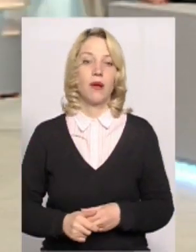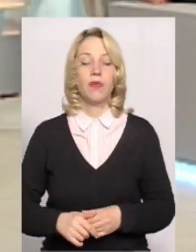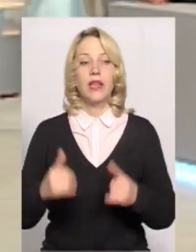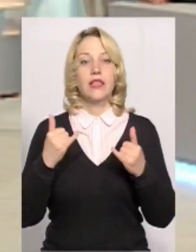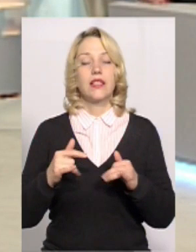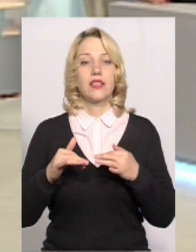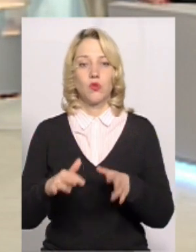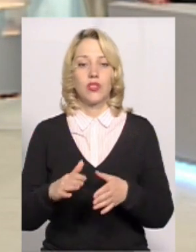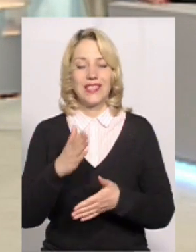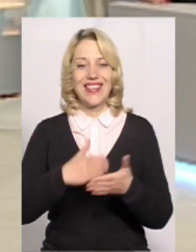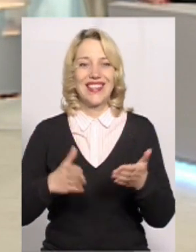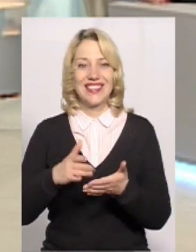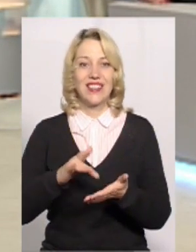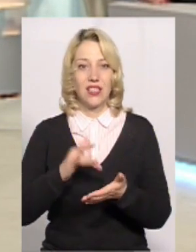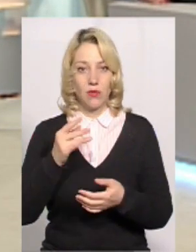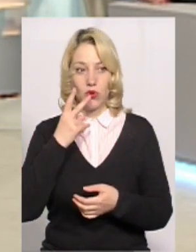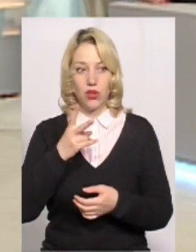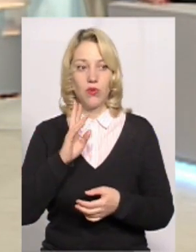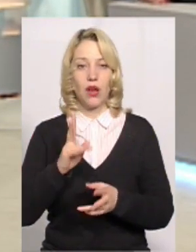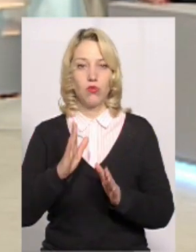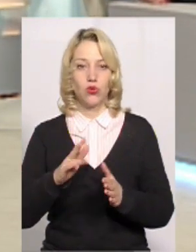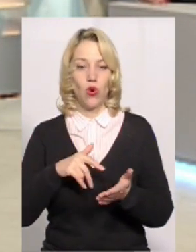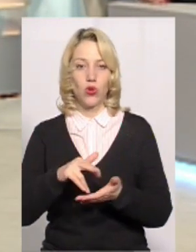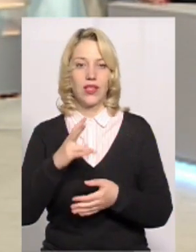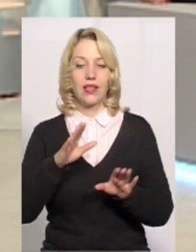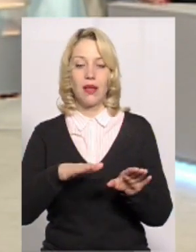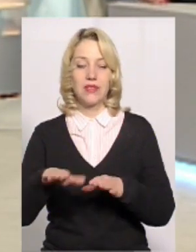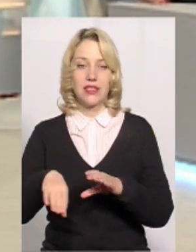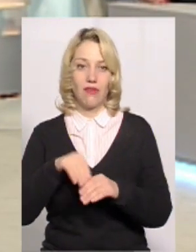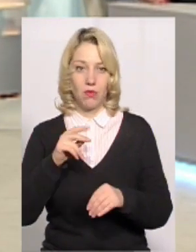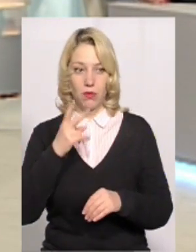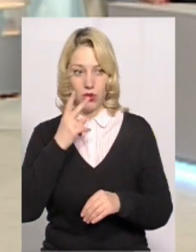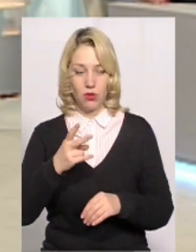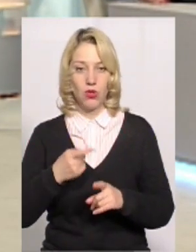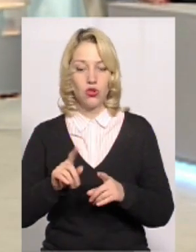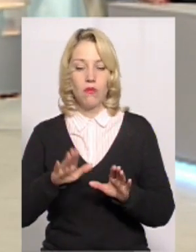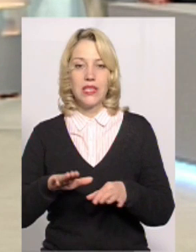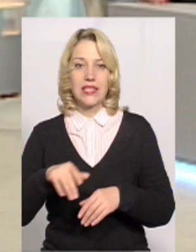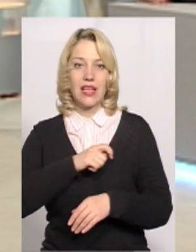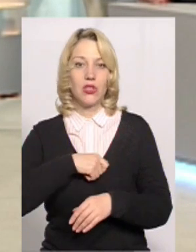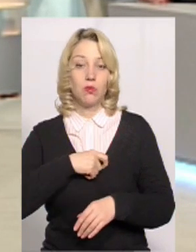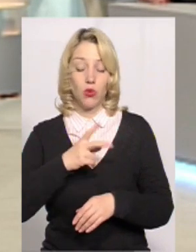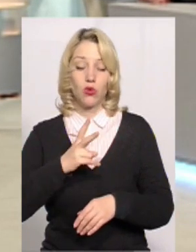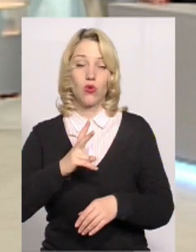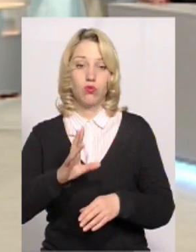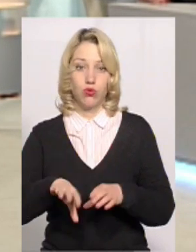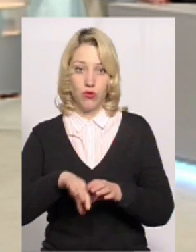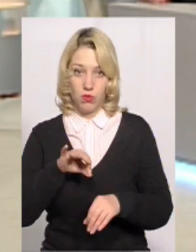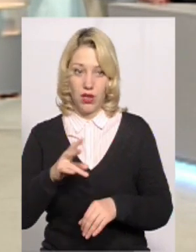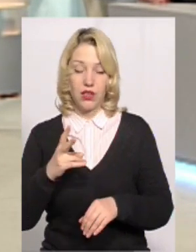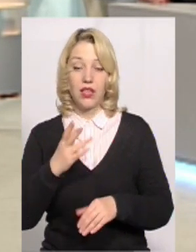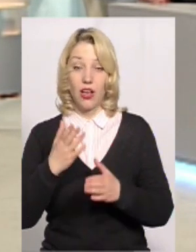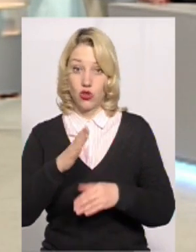децентралізації, то подивимося, як будуть ходити на місцеві вибори. Коли побачать, що місцеві депутати мають кошти, вони можуть щось